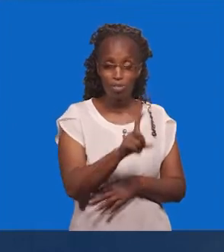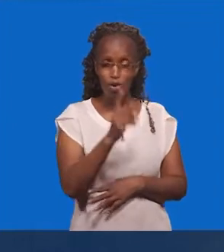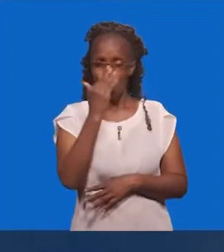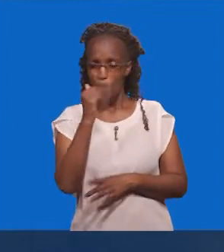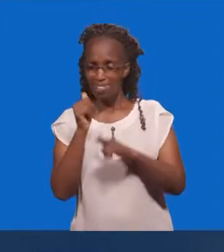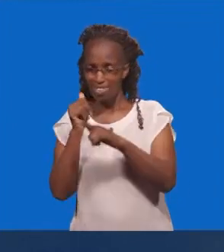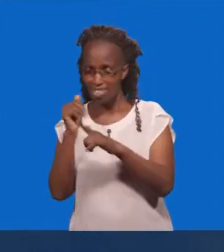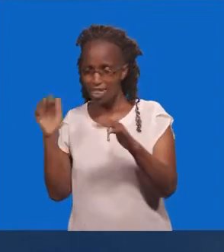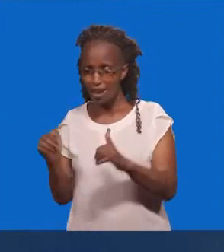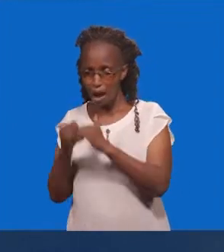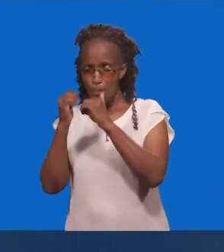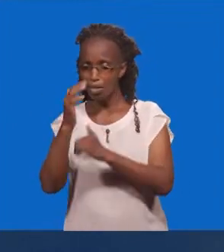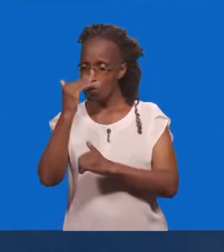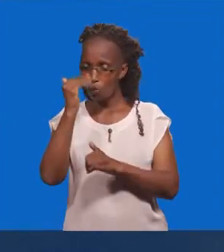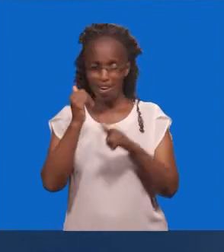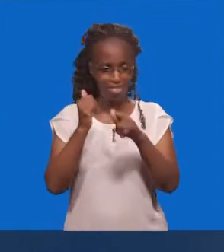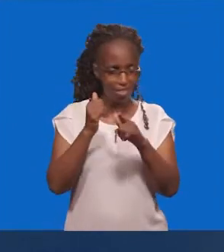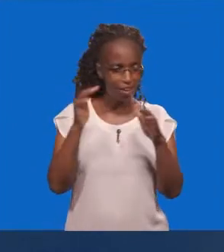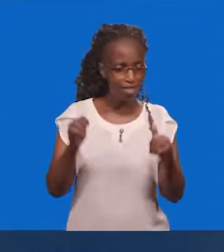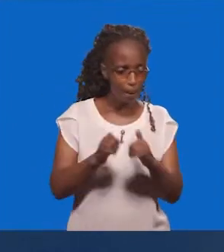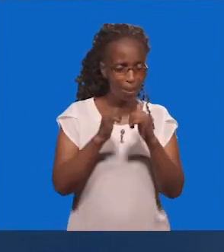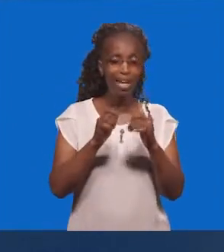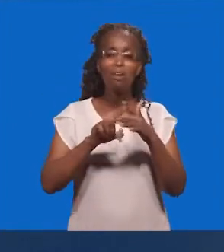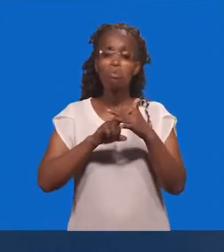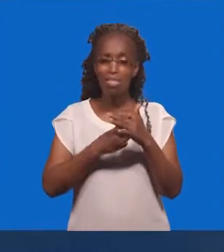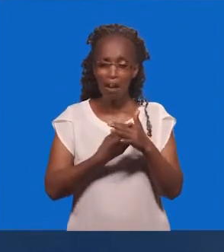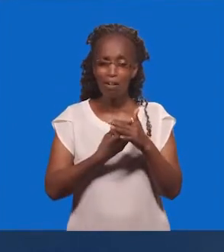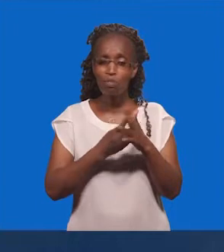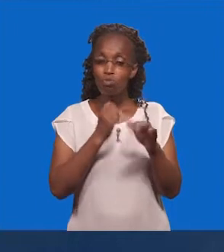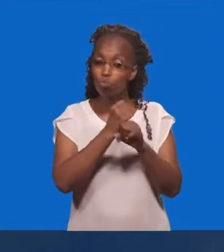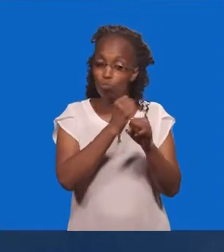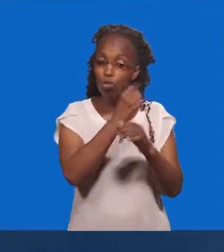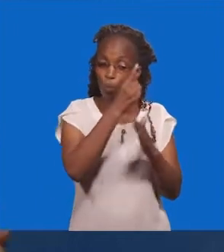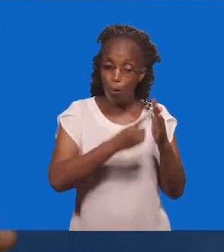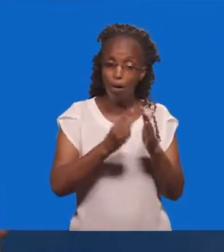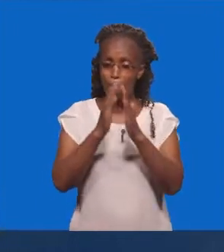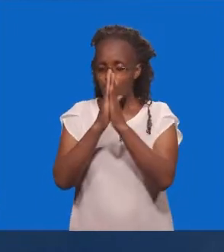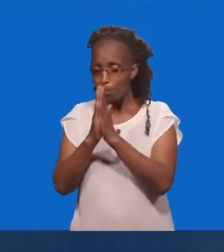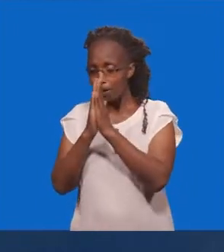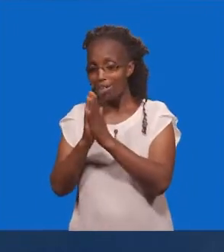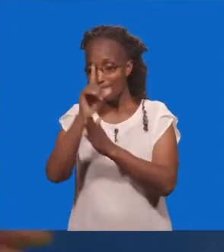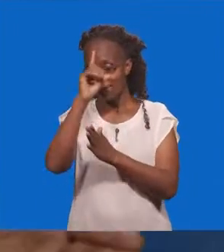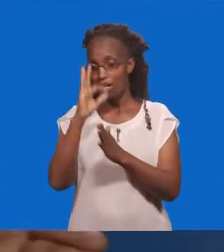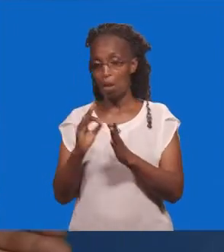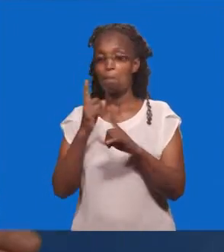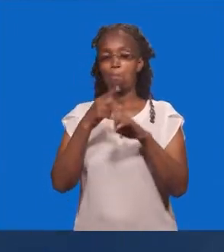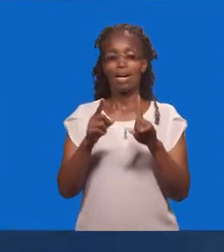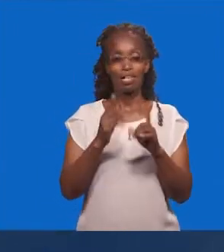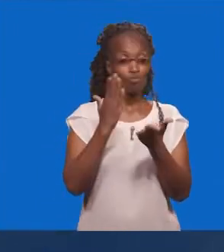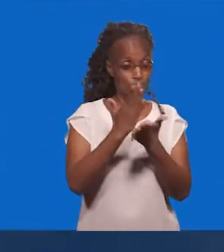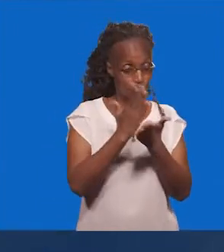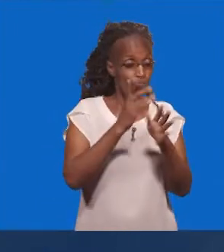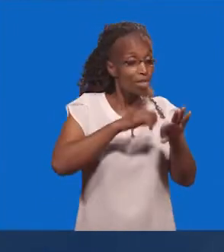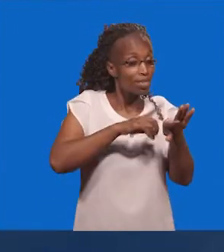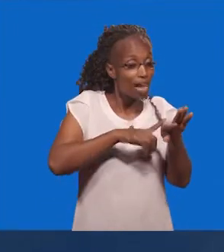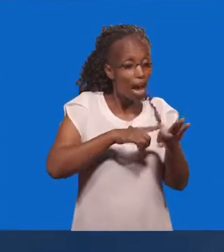Hili Limeweza Kunipata Mbona Unaanza Kumuomba Sana Lakini Ule Wakati Yambapo Mambo Yalikuwa Yanaenda